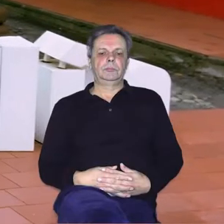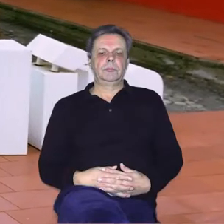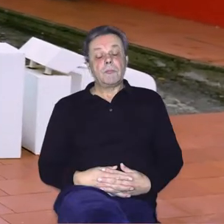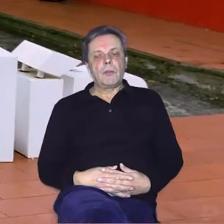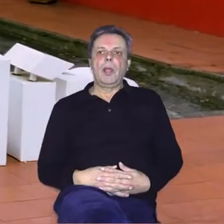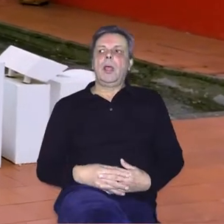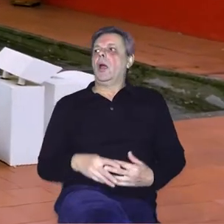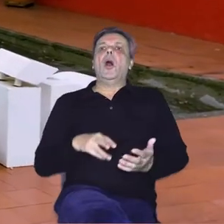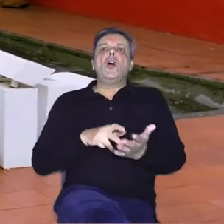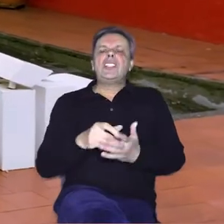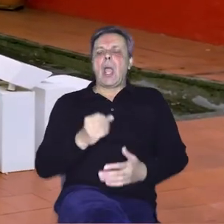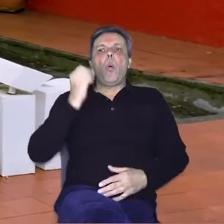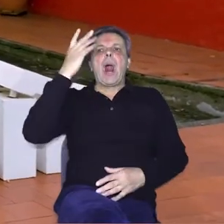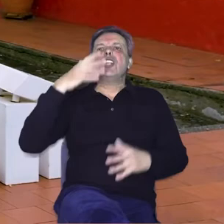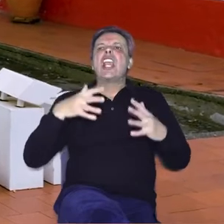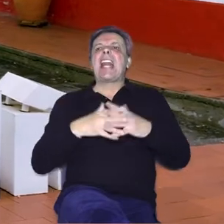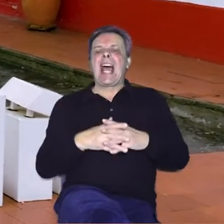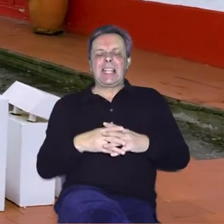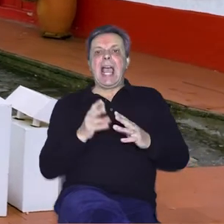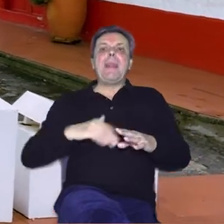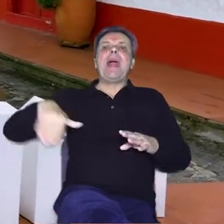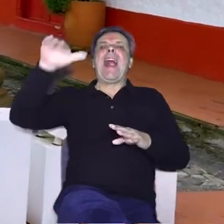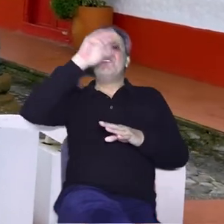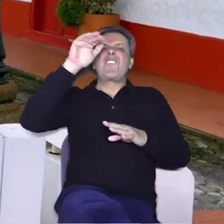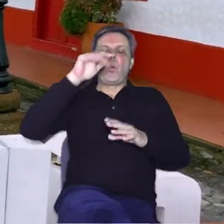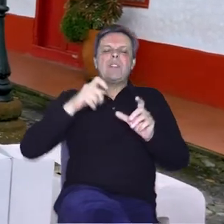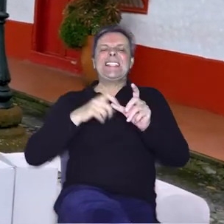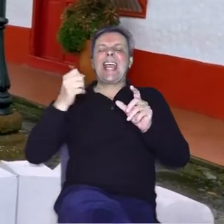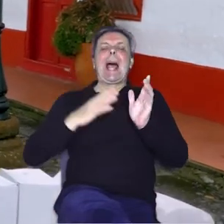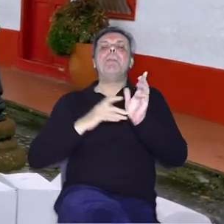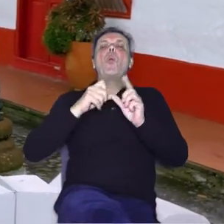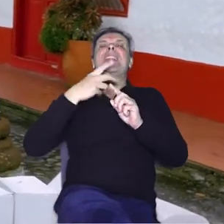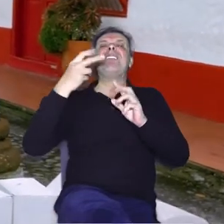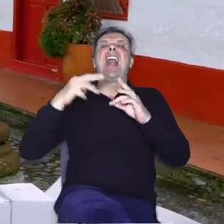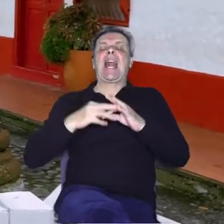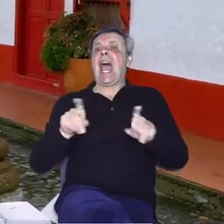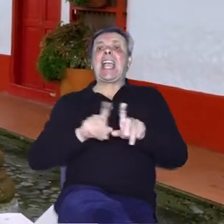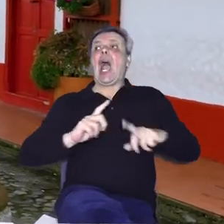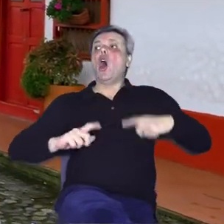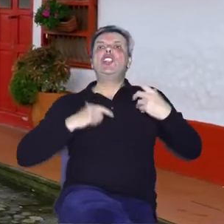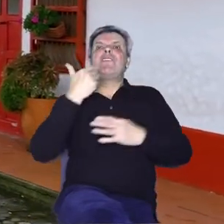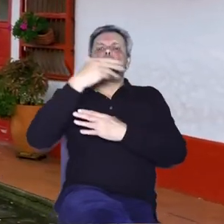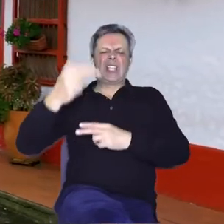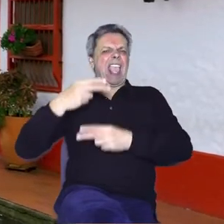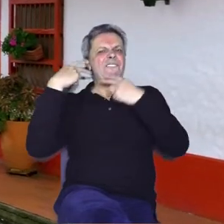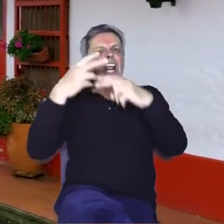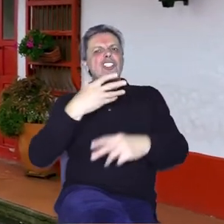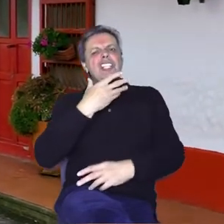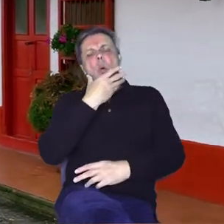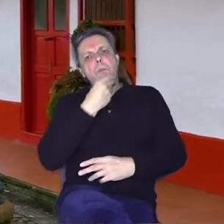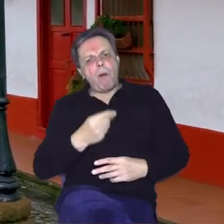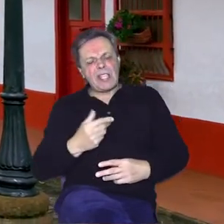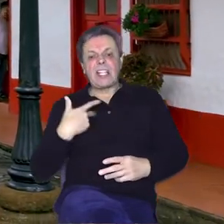Radije krenite u lažni grad na vrhu Sjeronutivara, koji je poput živog muzeja. Vratit ćete se u prošlost, jer će vas